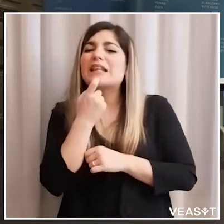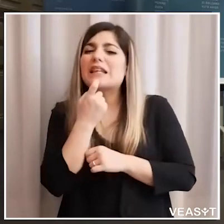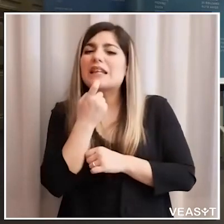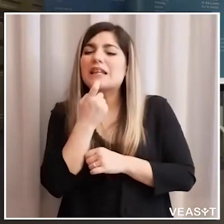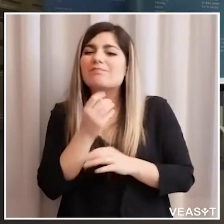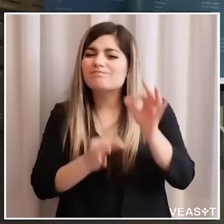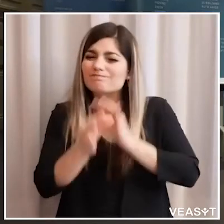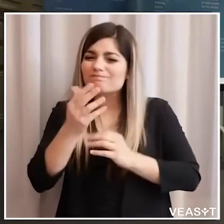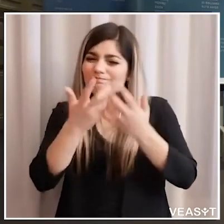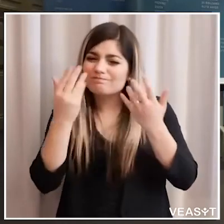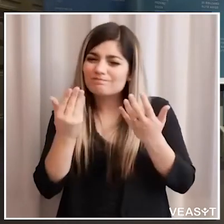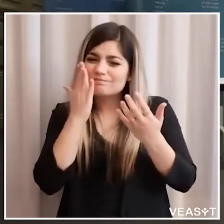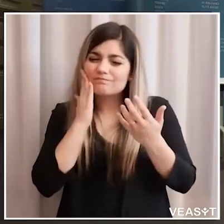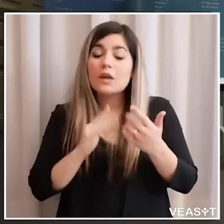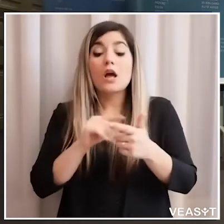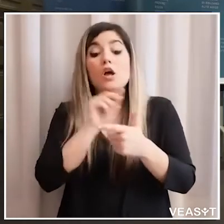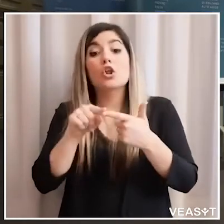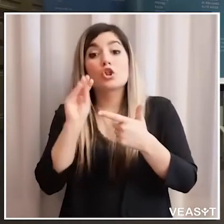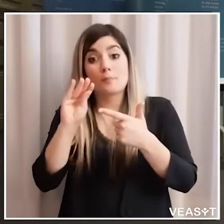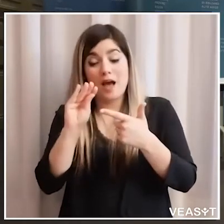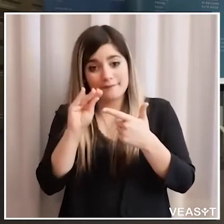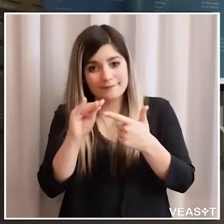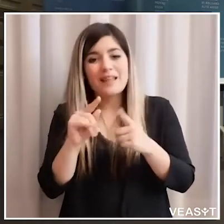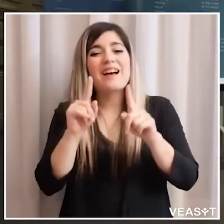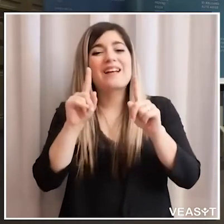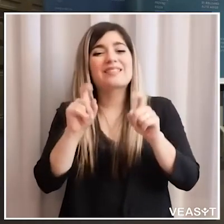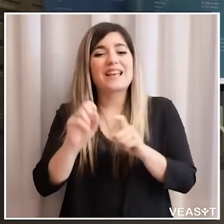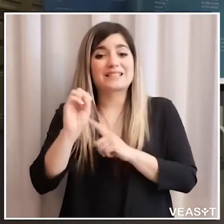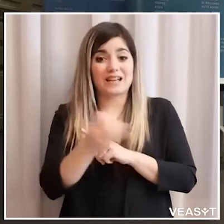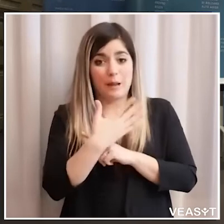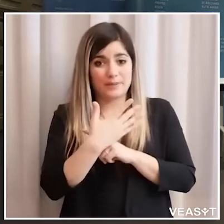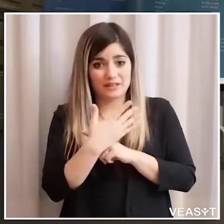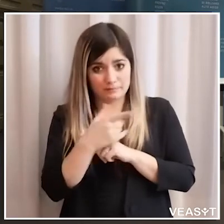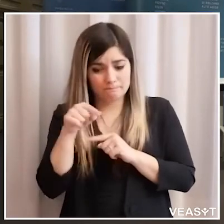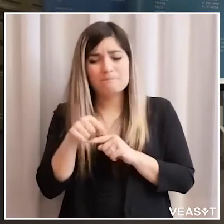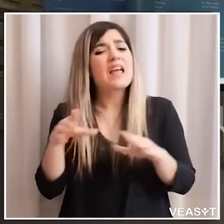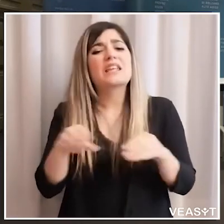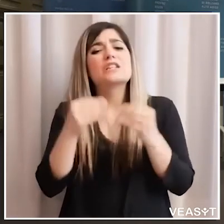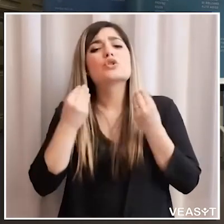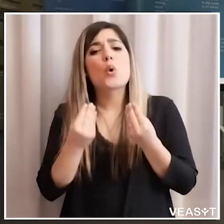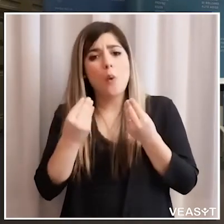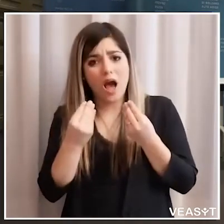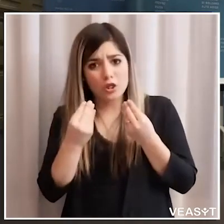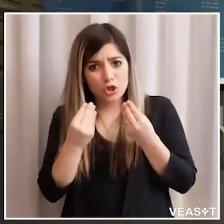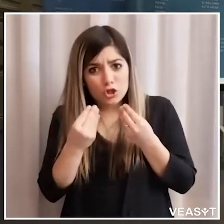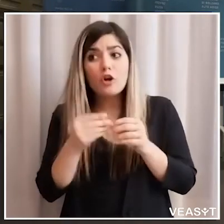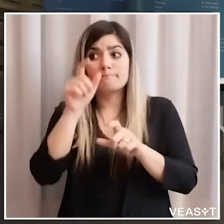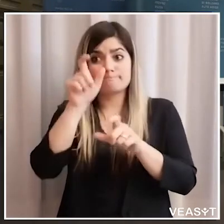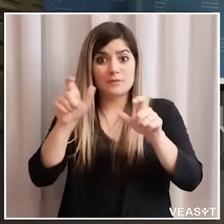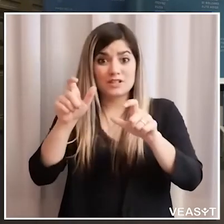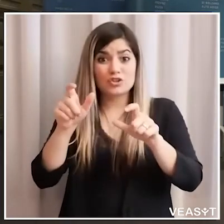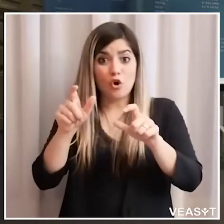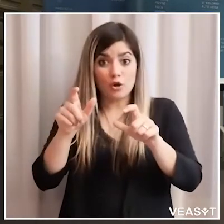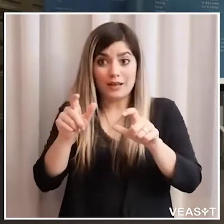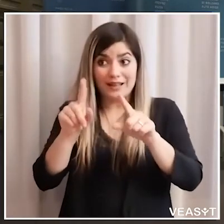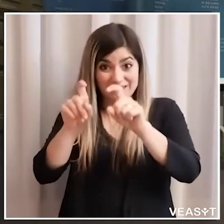esentate sostanzialmente e l'altra domanda riguarda i test rapidi e chiedono quando sarà dato il via a questi test rapidi chi verrà